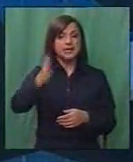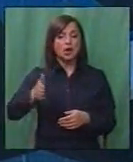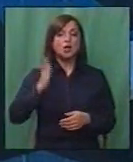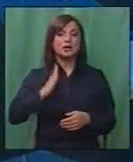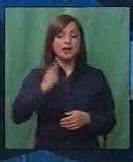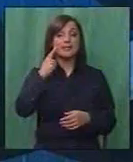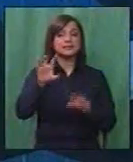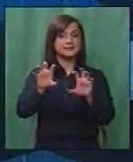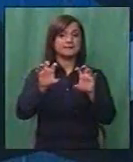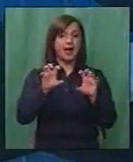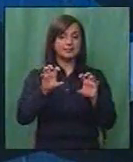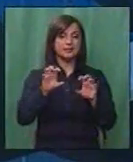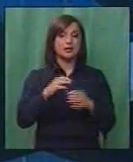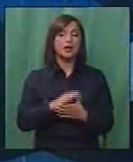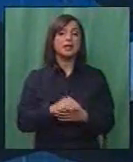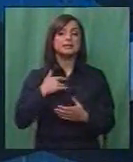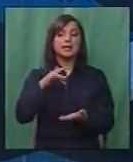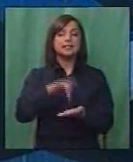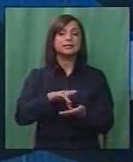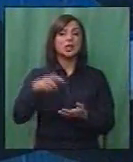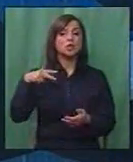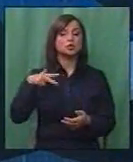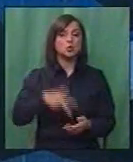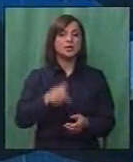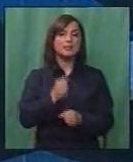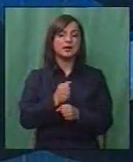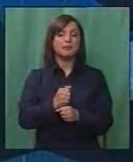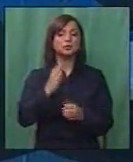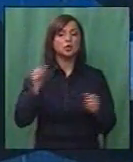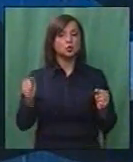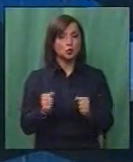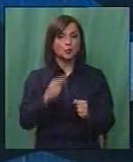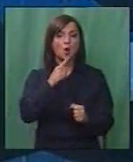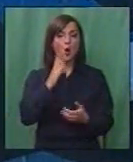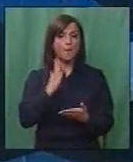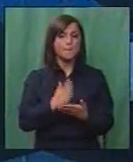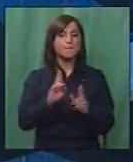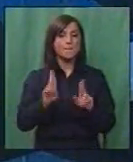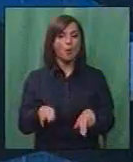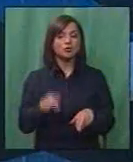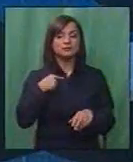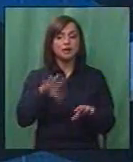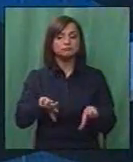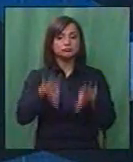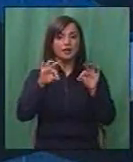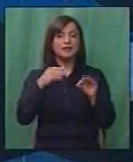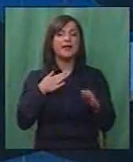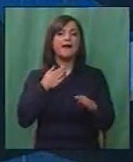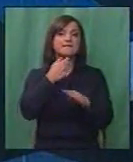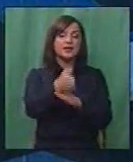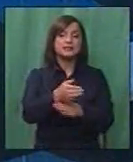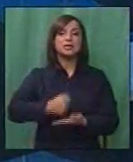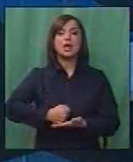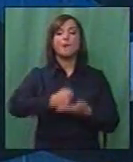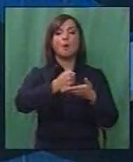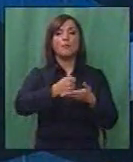грајанин свати, дека Центрите за социјална работа се служби кои што можат да детектираат и да влезат и